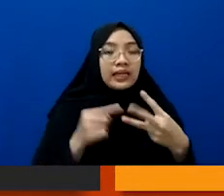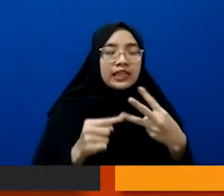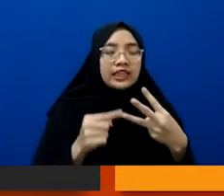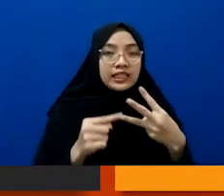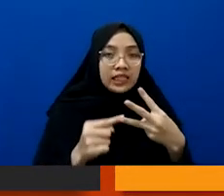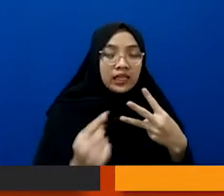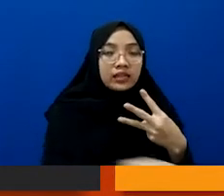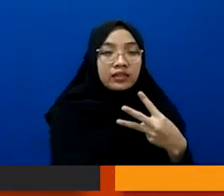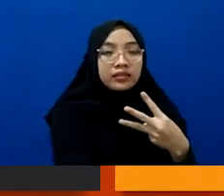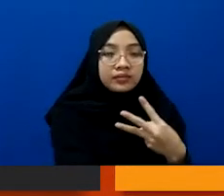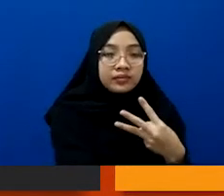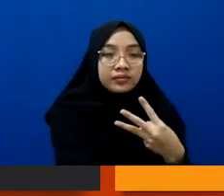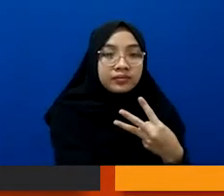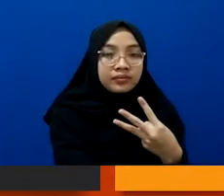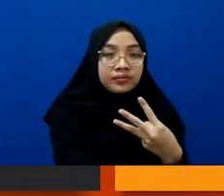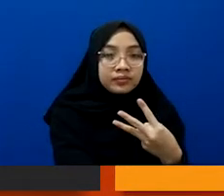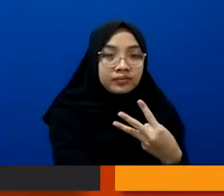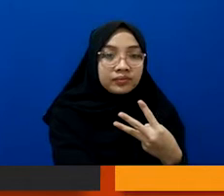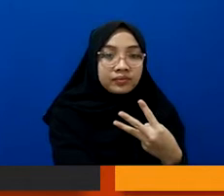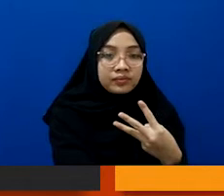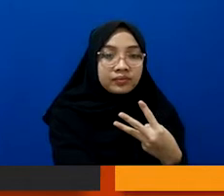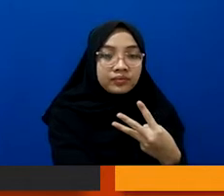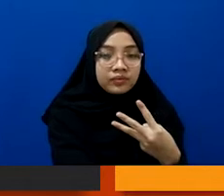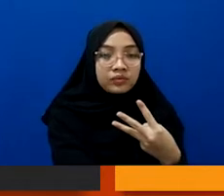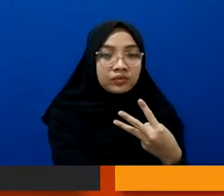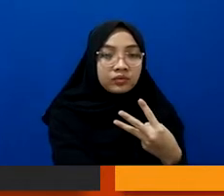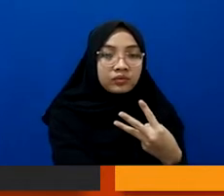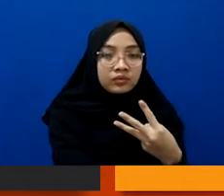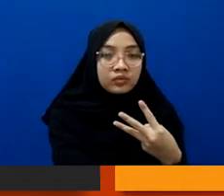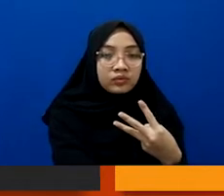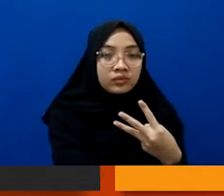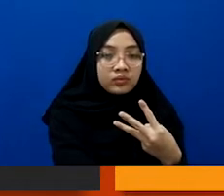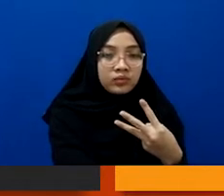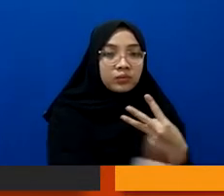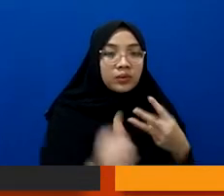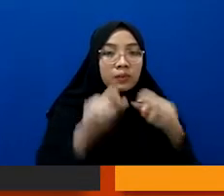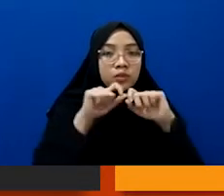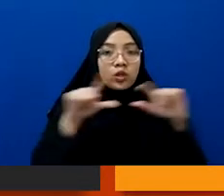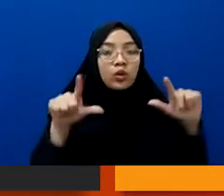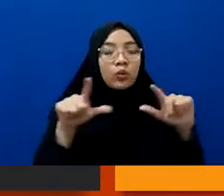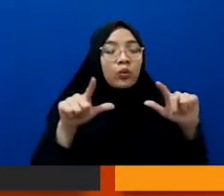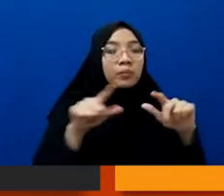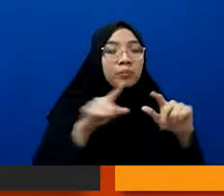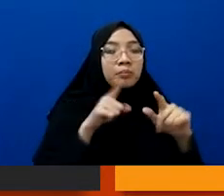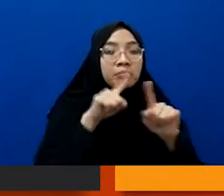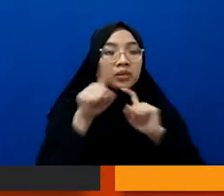untuk menjawab semua pertanyaan penting yang muncul, dan menjelaskannya secara gamblang.